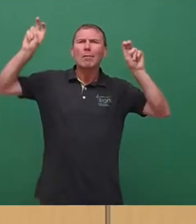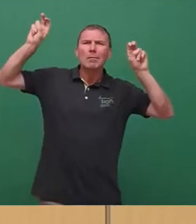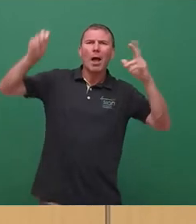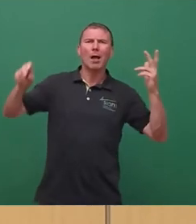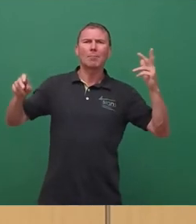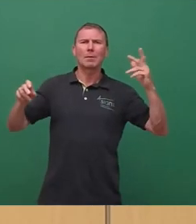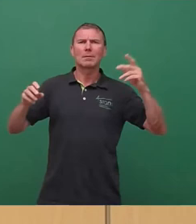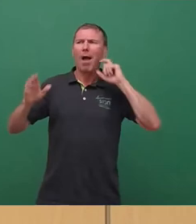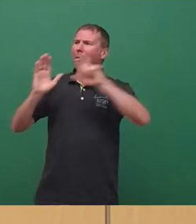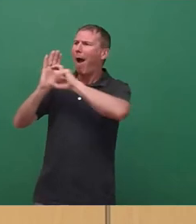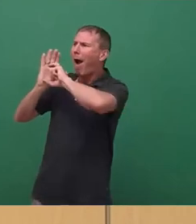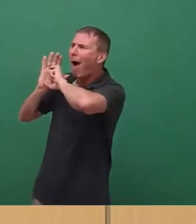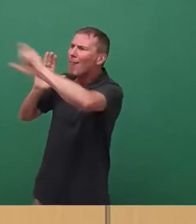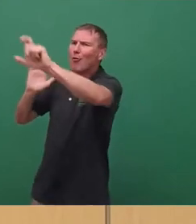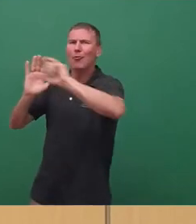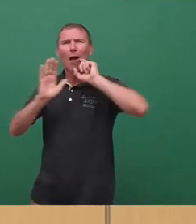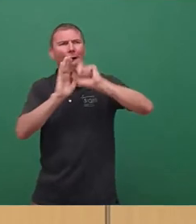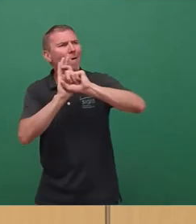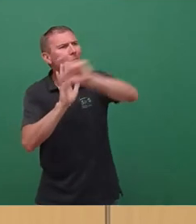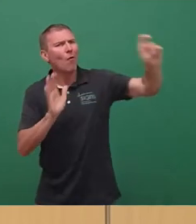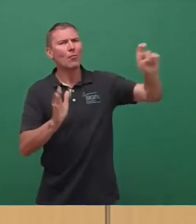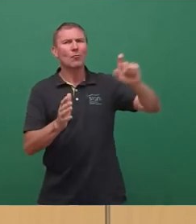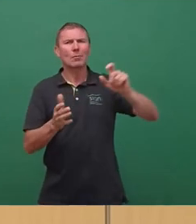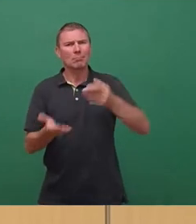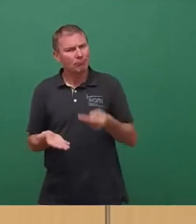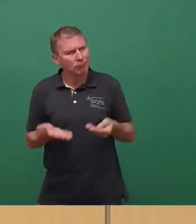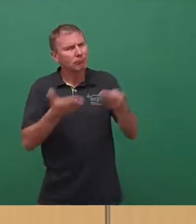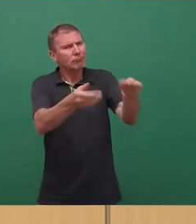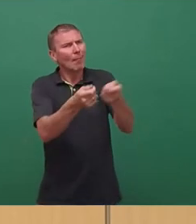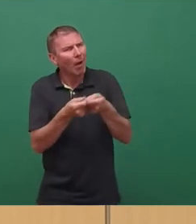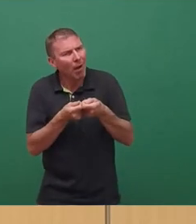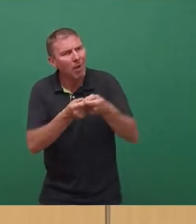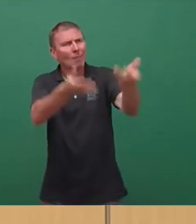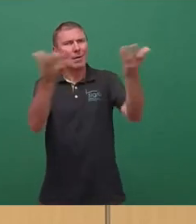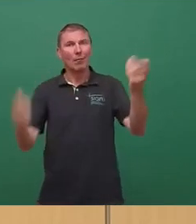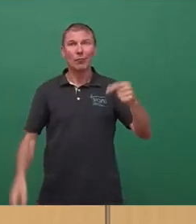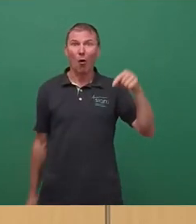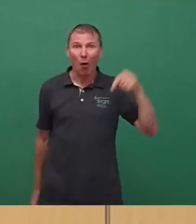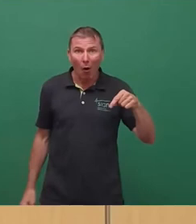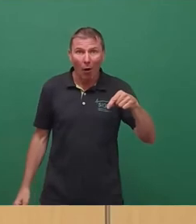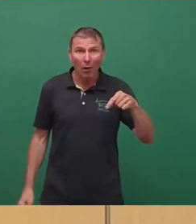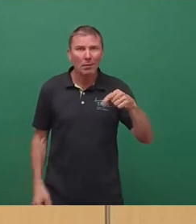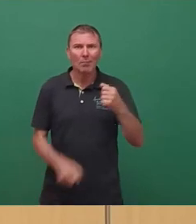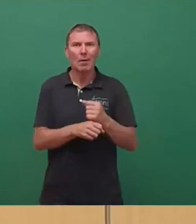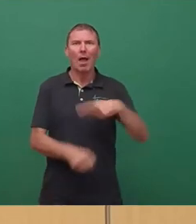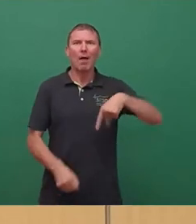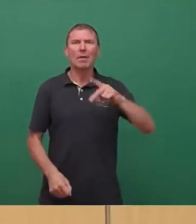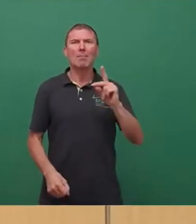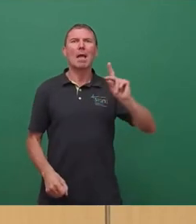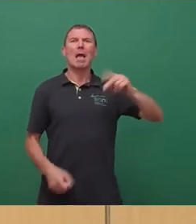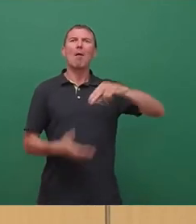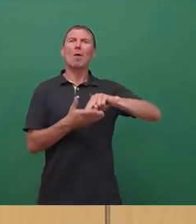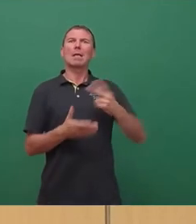Wohnungsbestände auf dem Silbertablett dargeboten wurden? Heute musste man als FDP-Politiker froh sein,